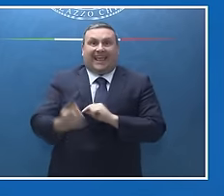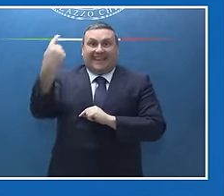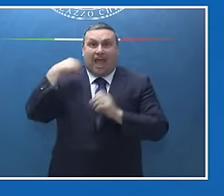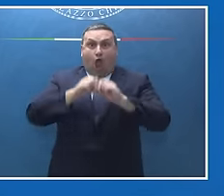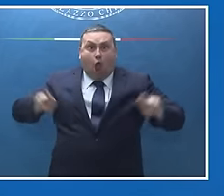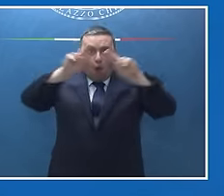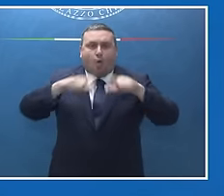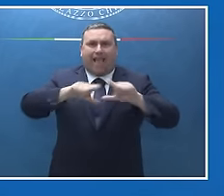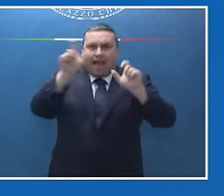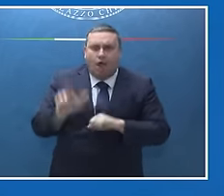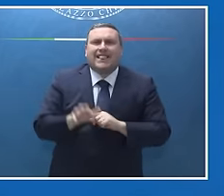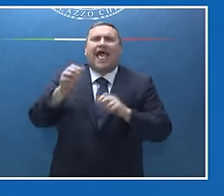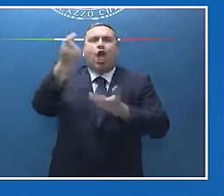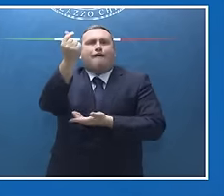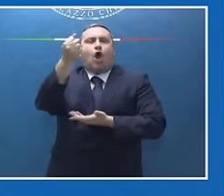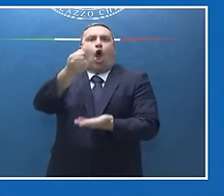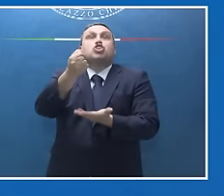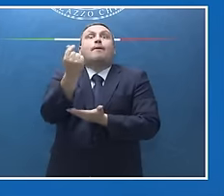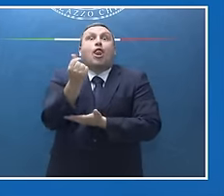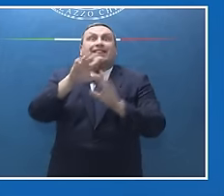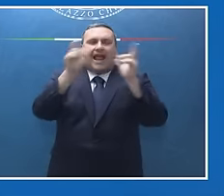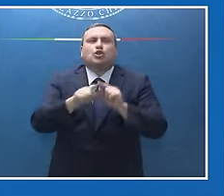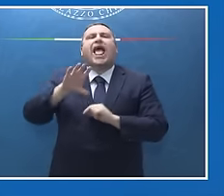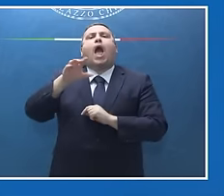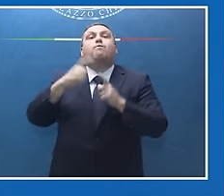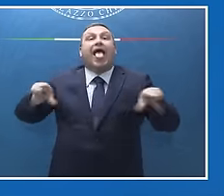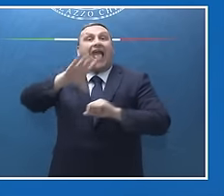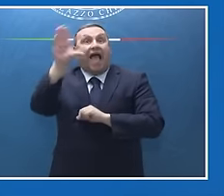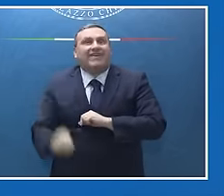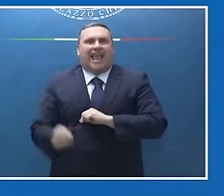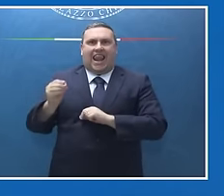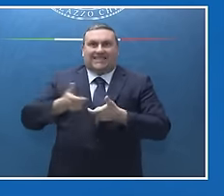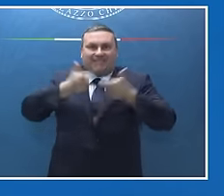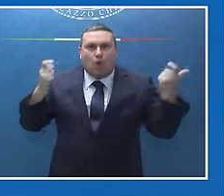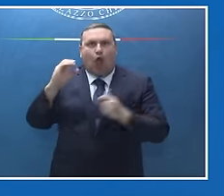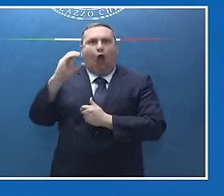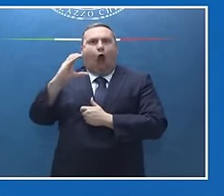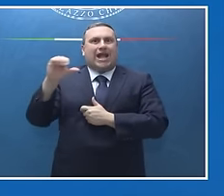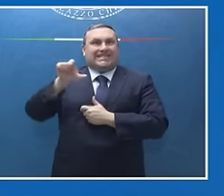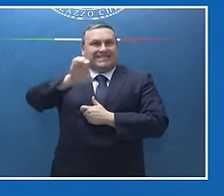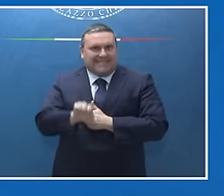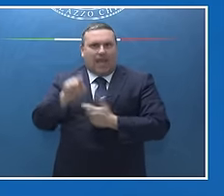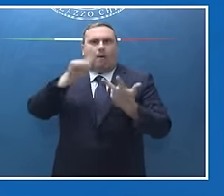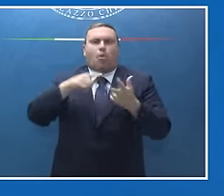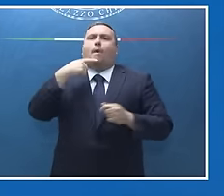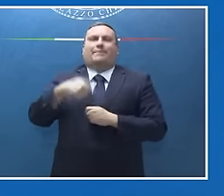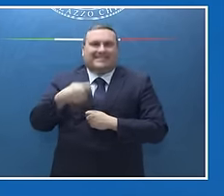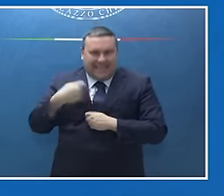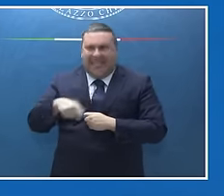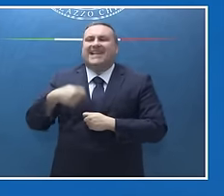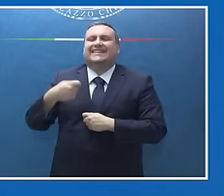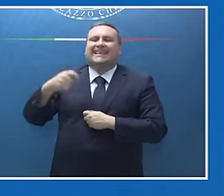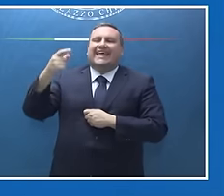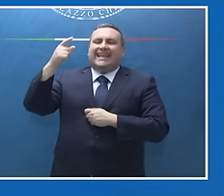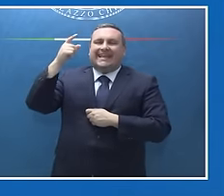Banca Mondiale, Fondo Monetario Internazionale, Banca Africana di Sviluppo, Ocse, oltre ovviamente ai Presidenti Zelensky, che come